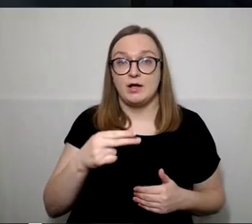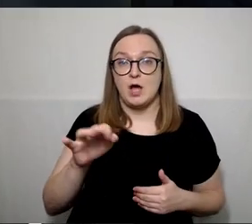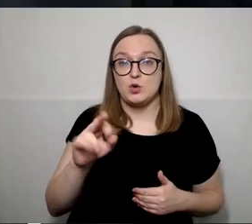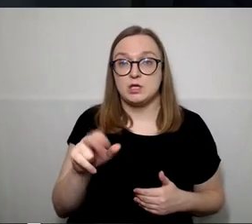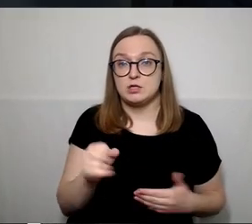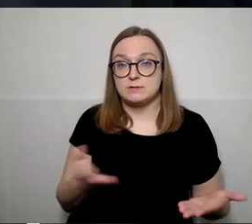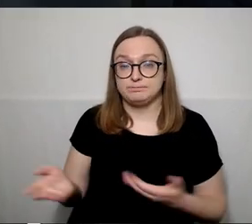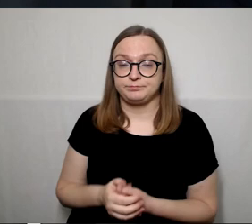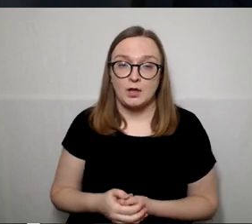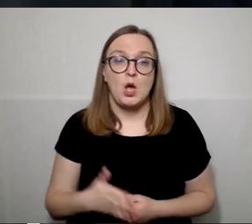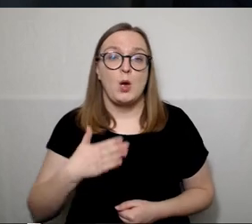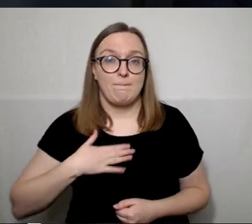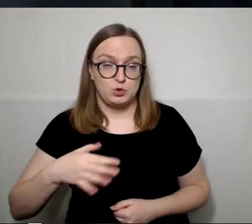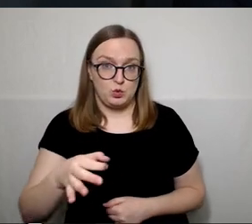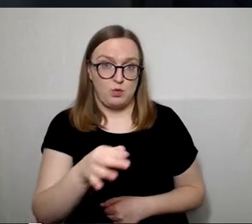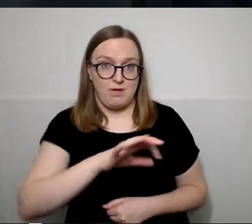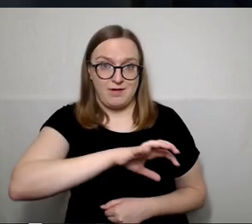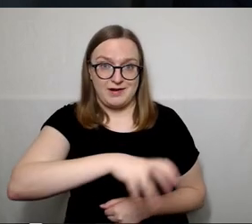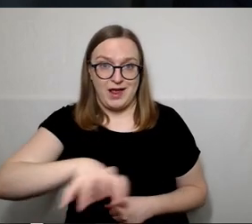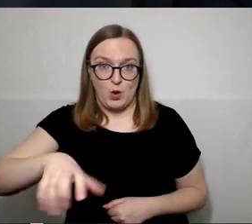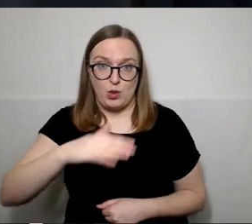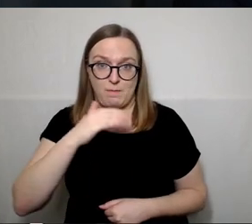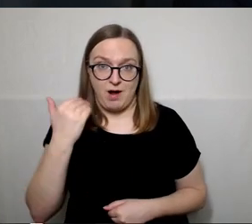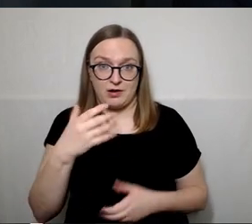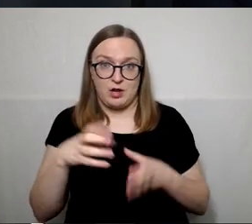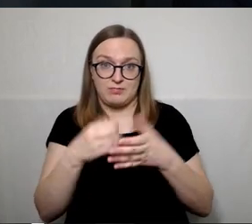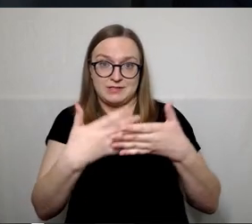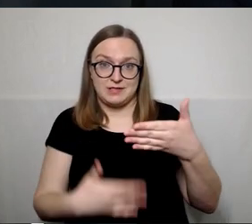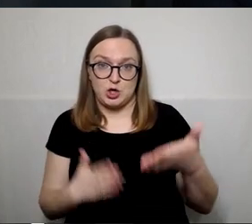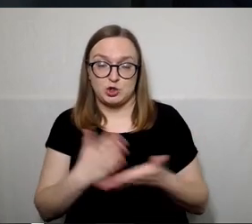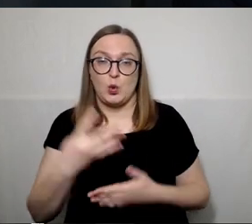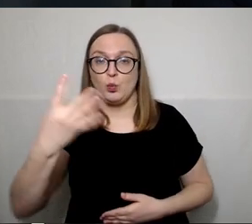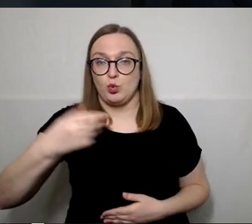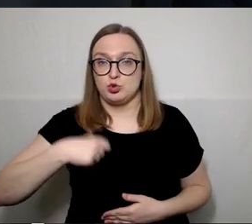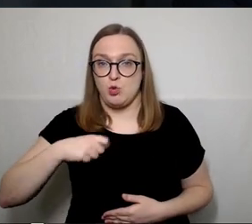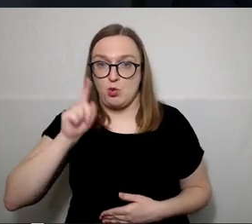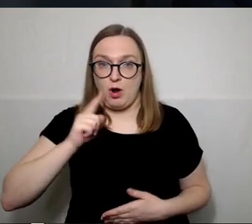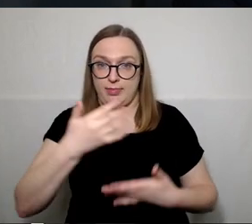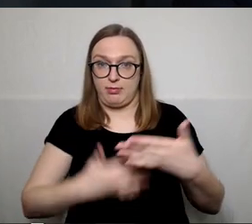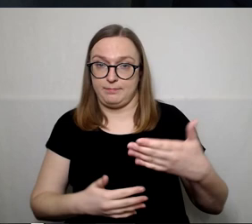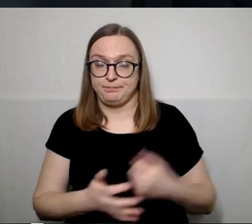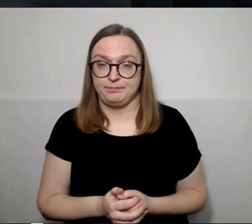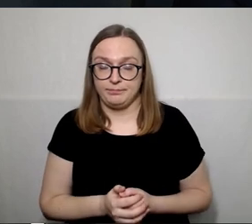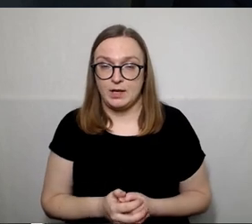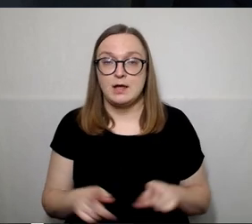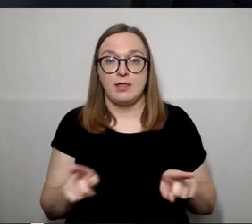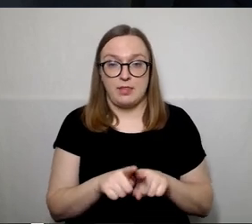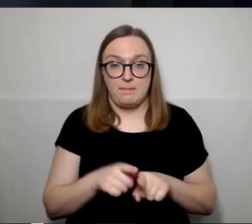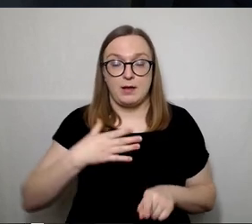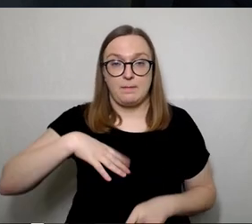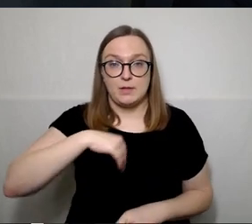Mūsų regionos partijos sąrašė yra 40 žmonių. Taip pat turime